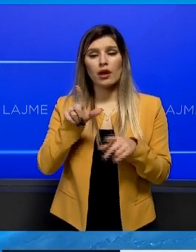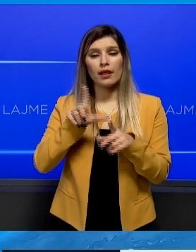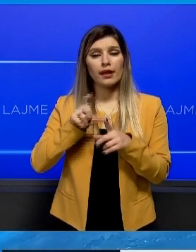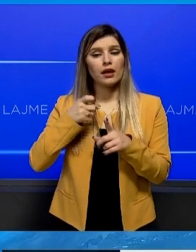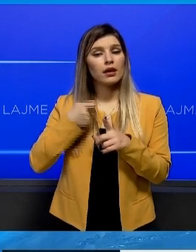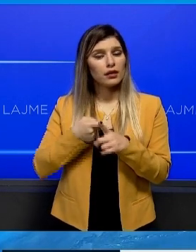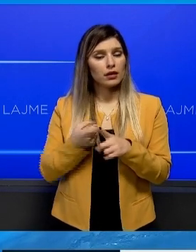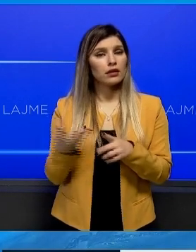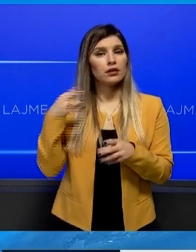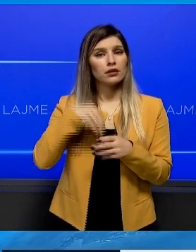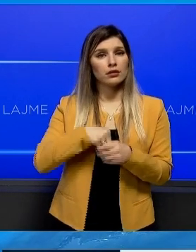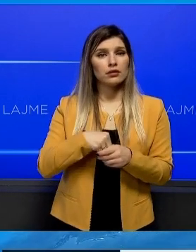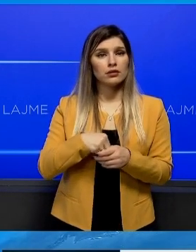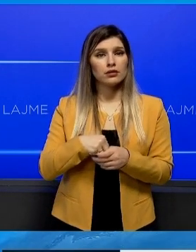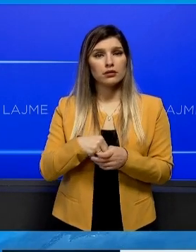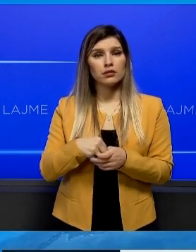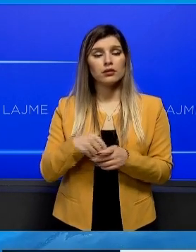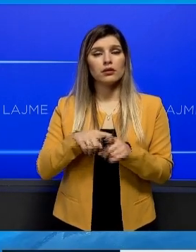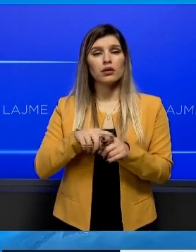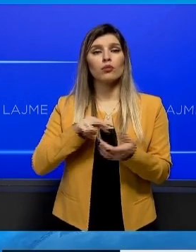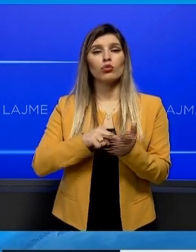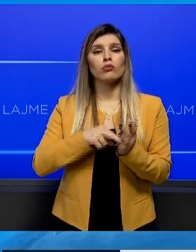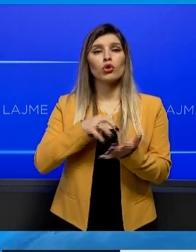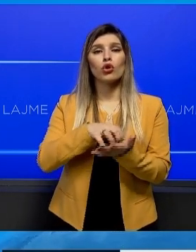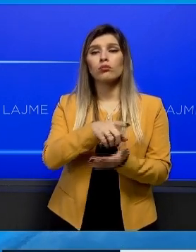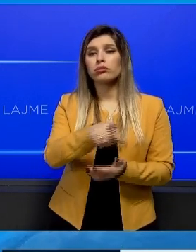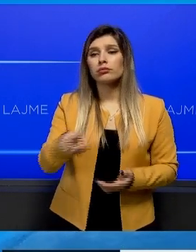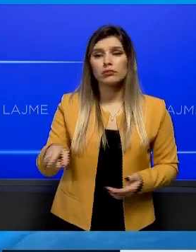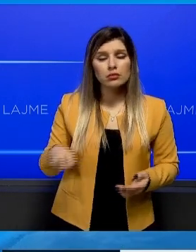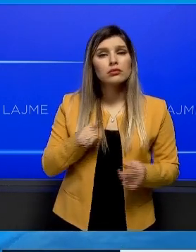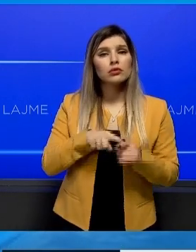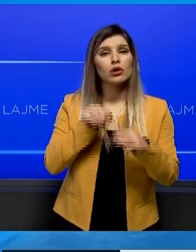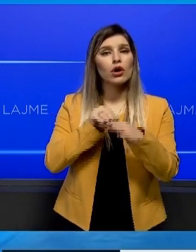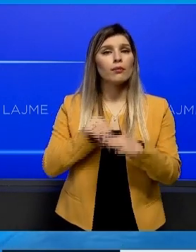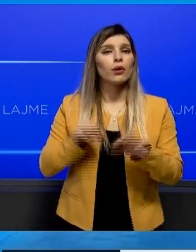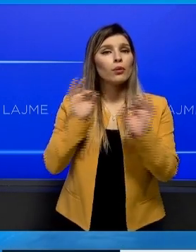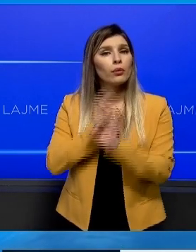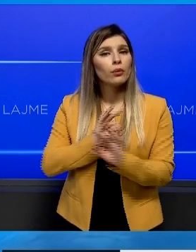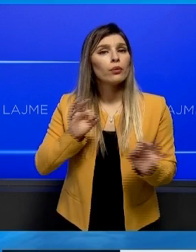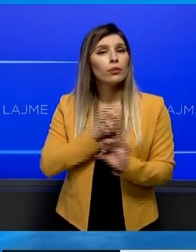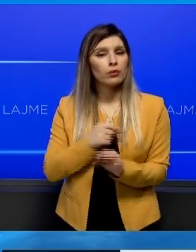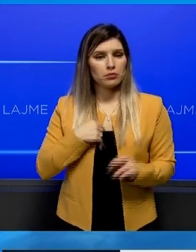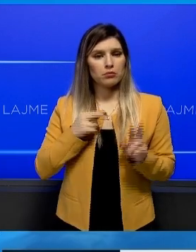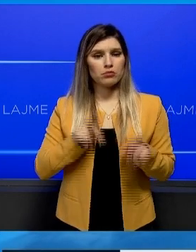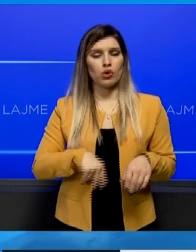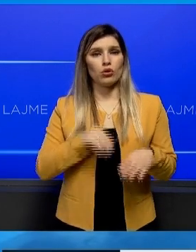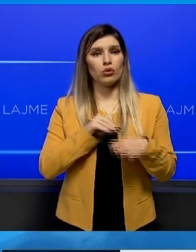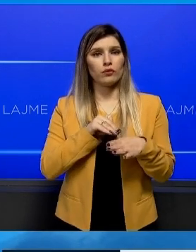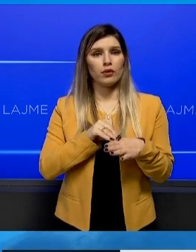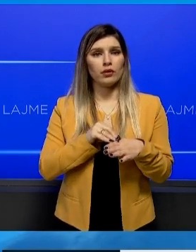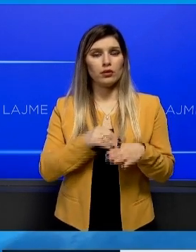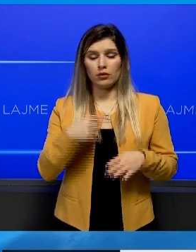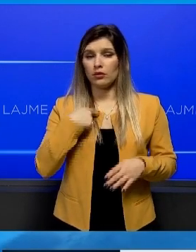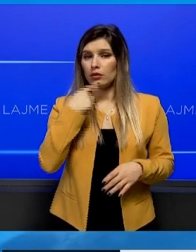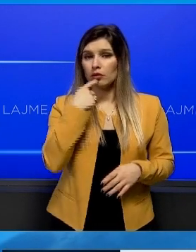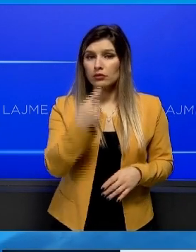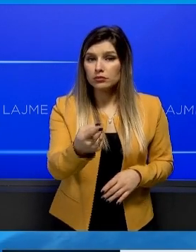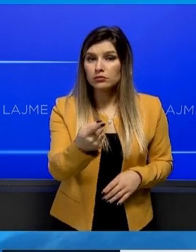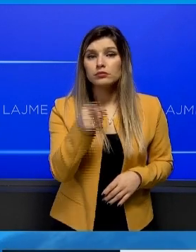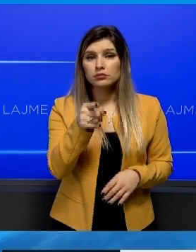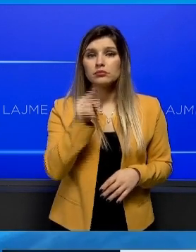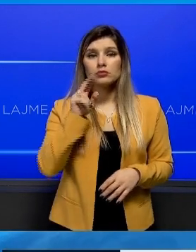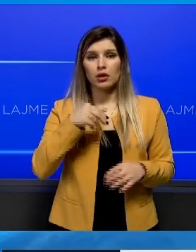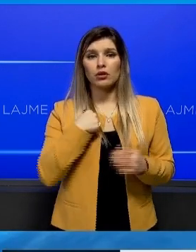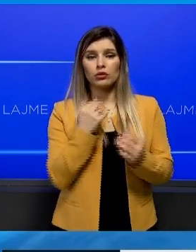demokratiket Kosovës në grupin e partive që nuk kanë dërzu komentet në zyre në regulatorit të energjis. Zonja kusari mund të